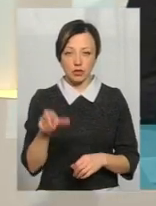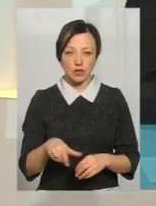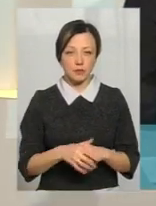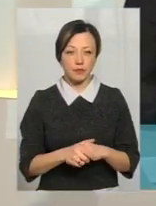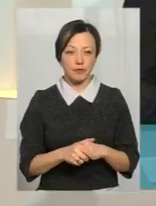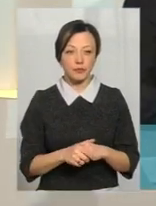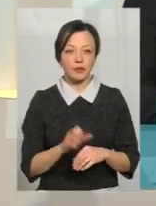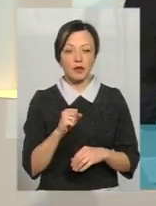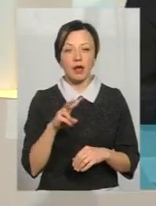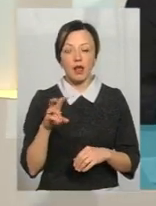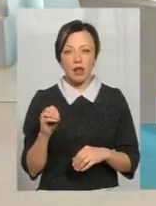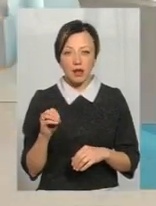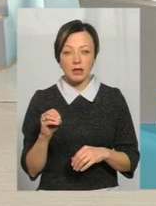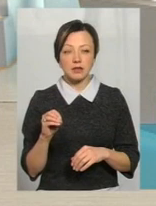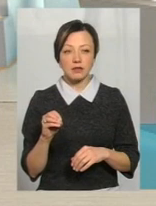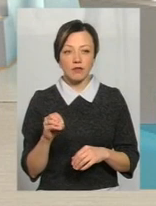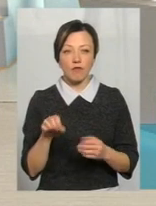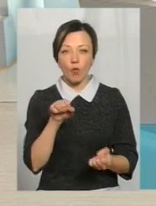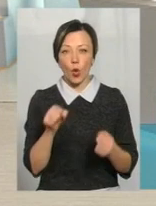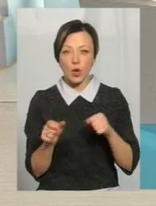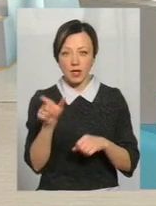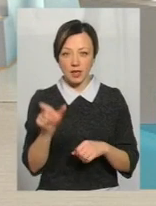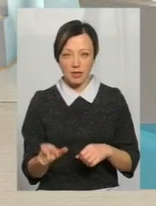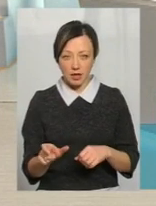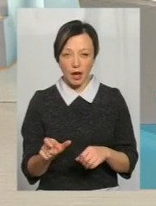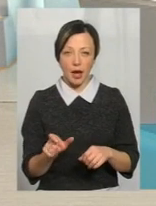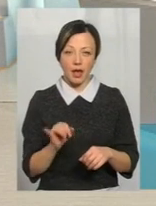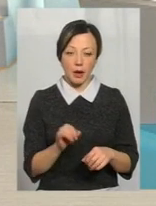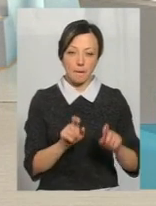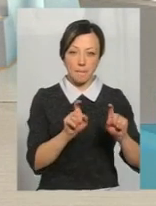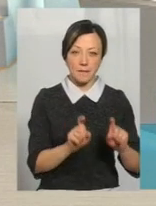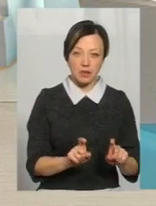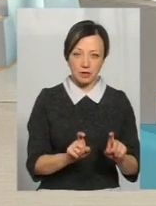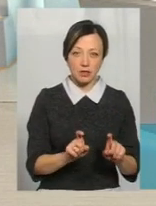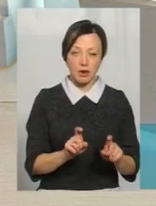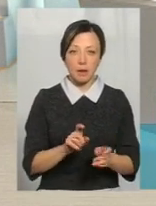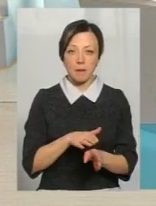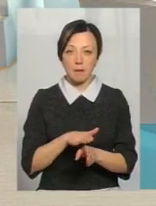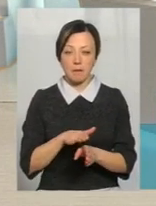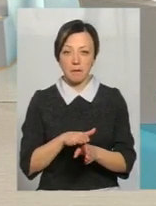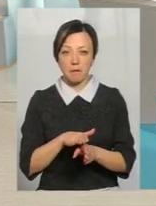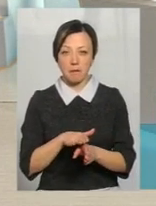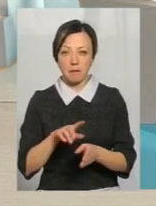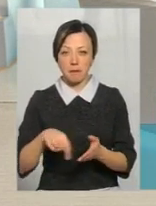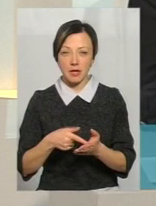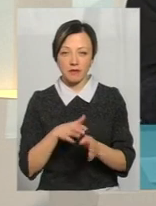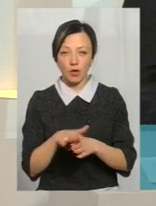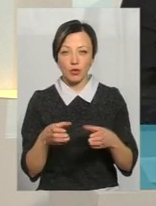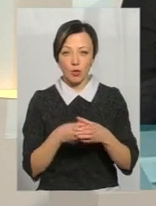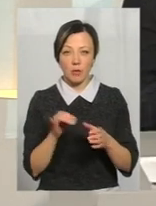Так, але все ж таки водій і пасажир, міськвиконком і перевізник.